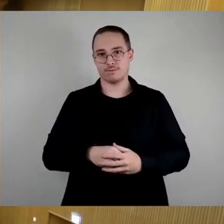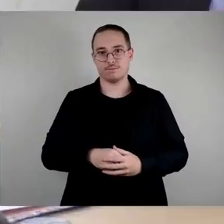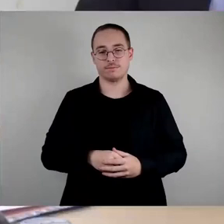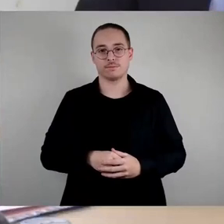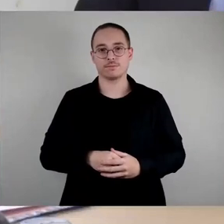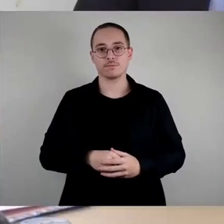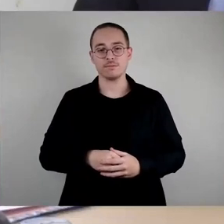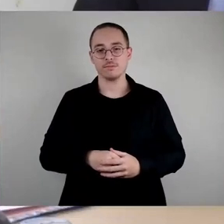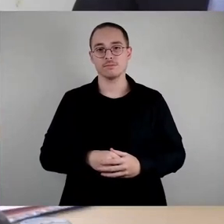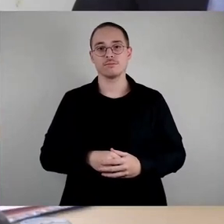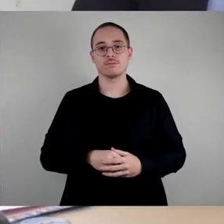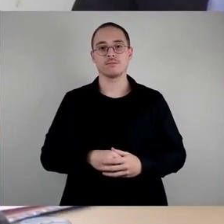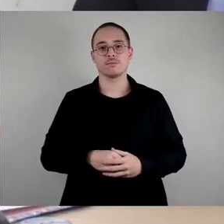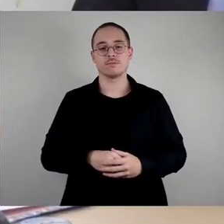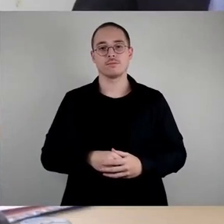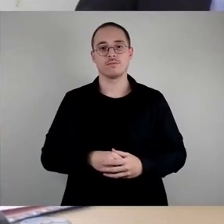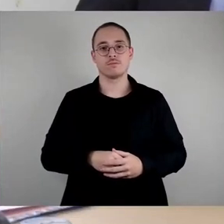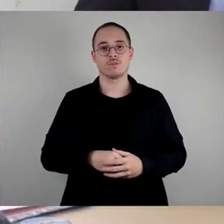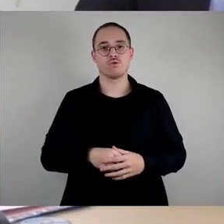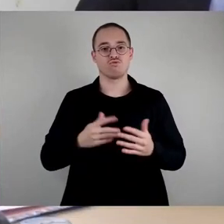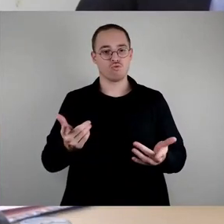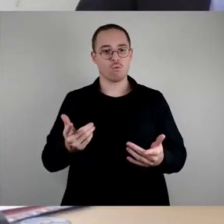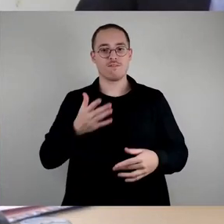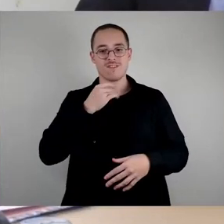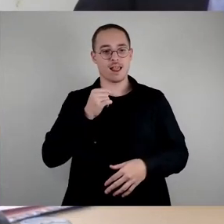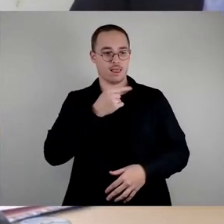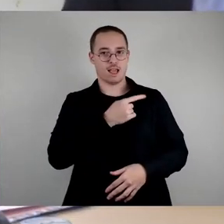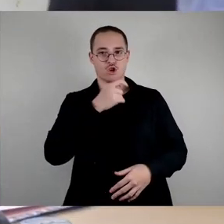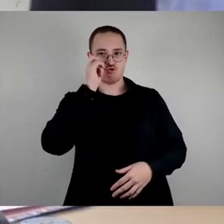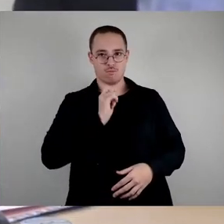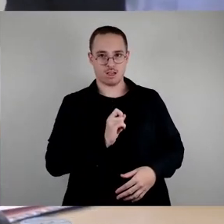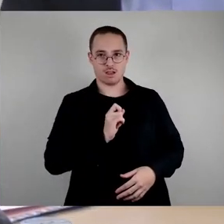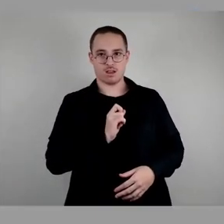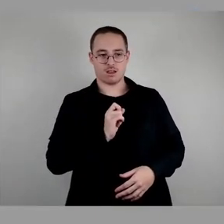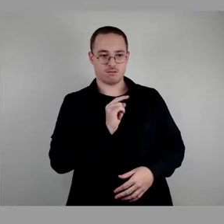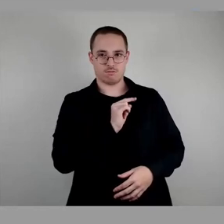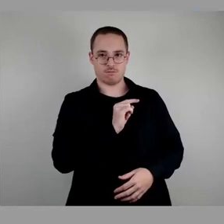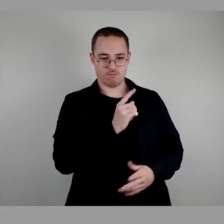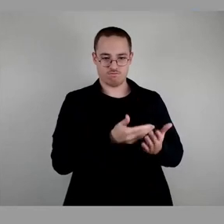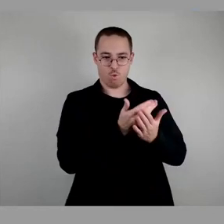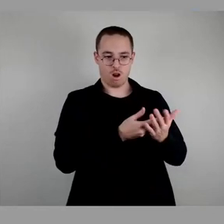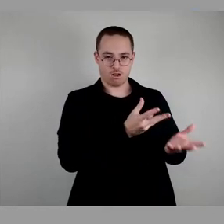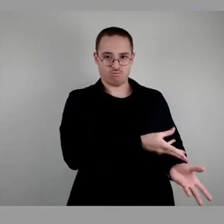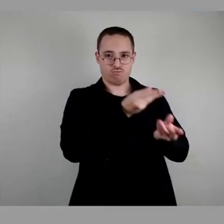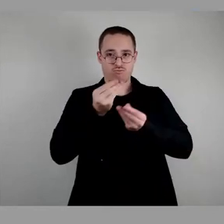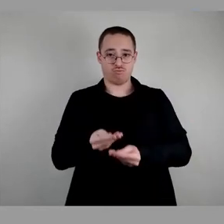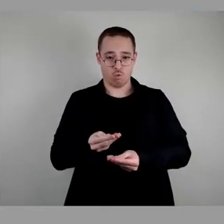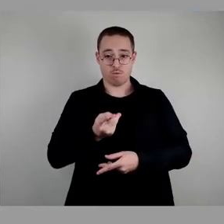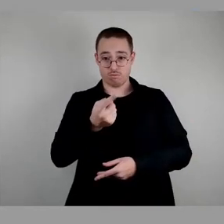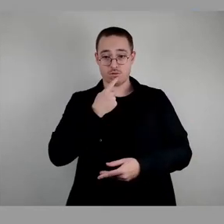Wirtschaftsförderung als Abstimmungsgrundlage zu nehmen. Wer dem erfolgen möchte, den bitte ich jetzt ums Stimmzeichen.